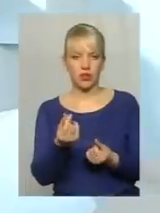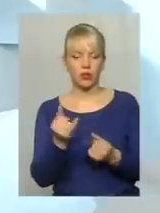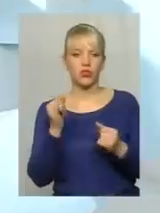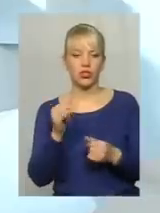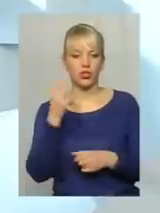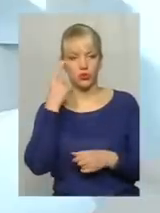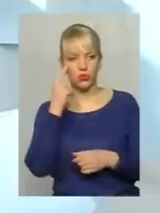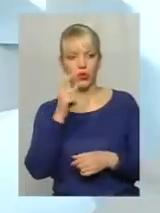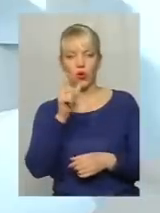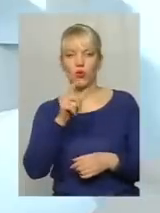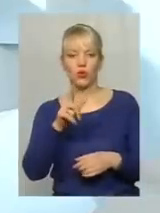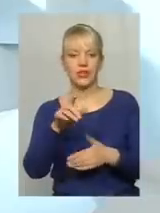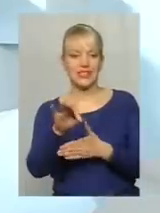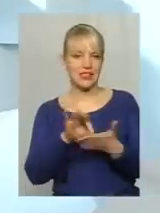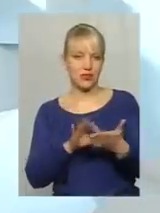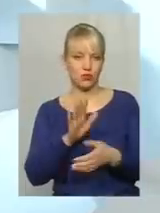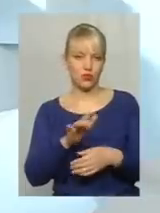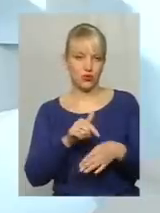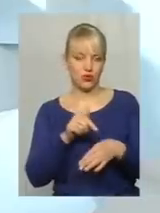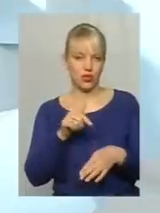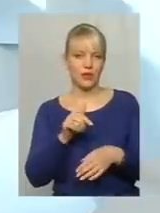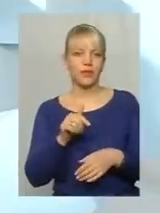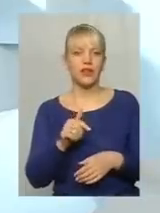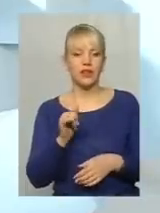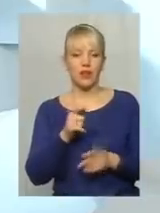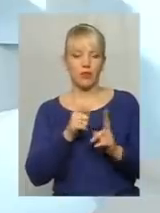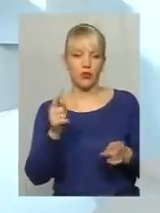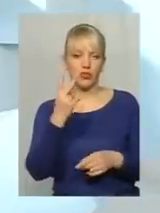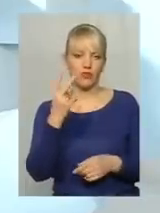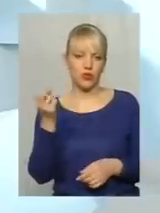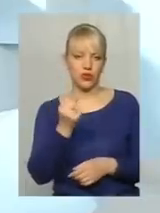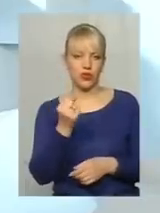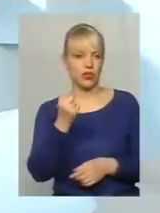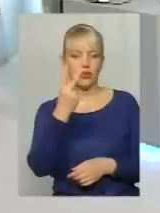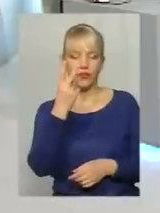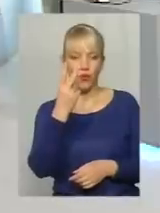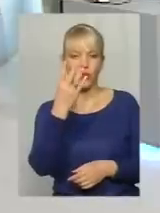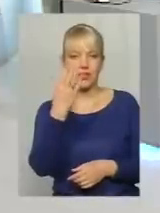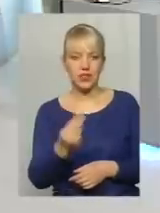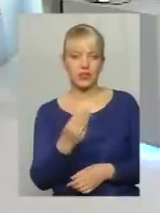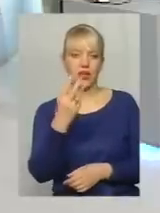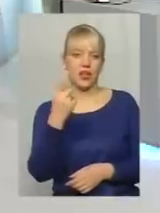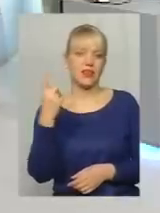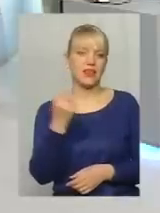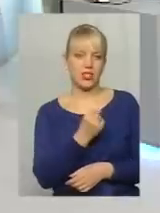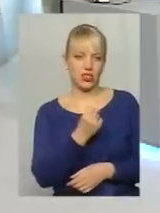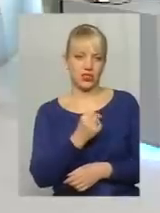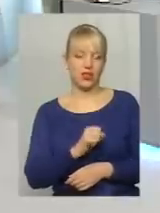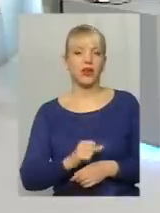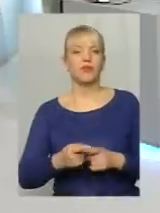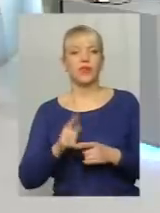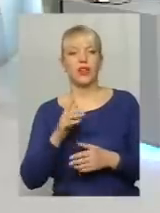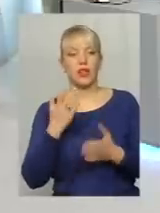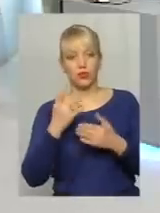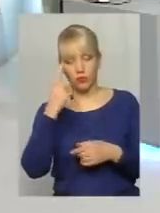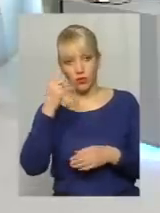мешканці про це будуть знати напротязі двох-трьох днів тижня максимум. Тому що, якщо компанія це повідомляє